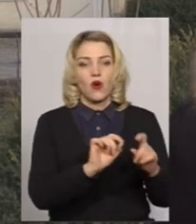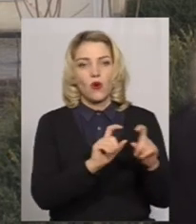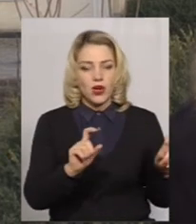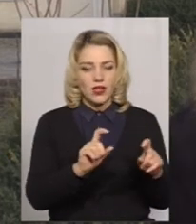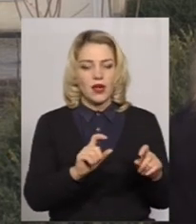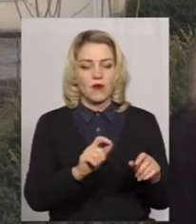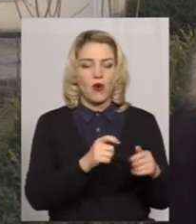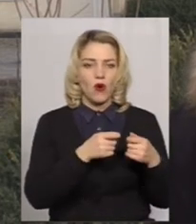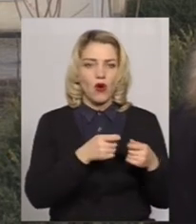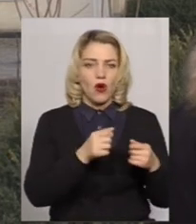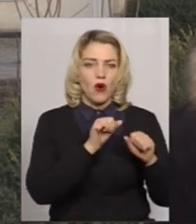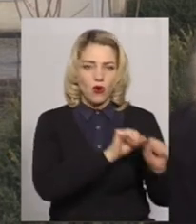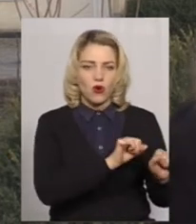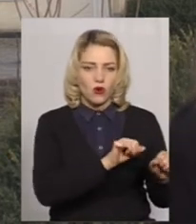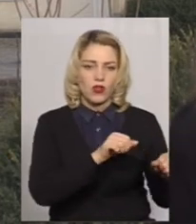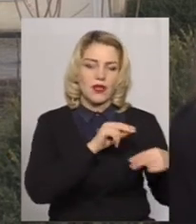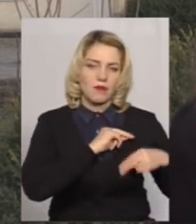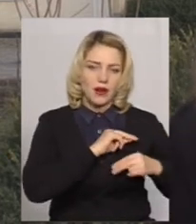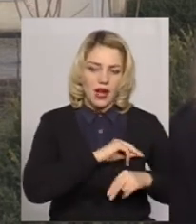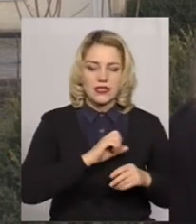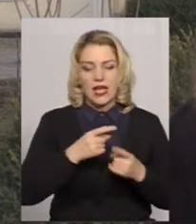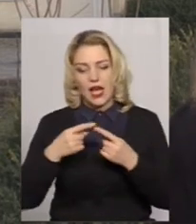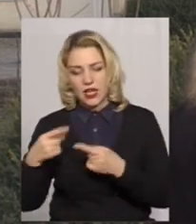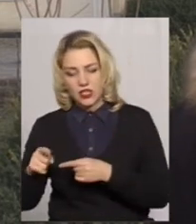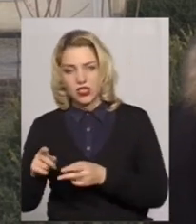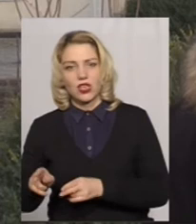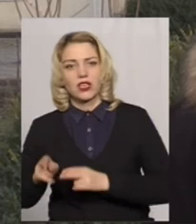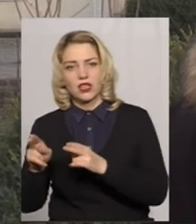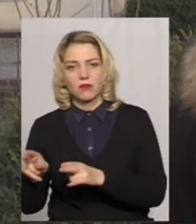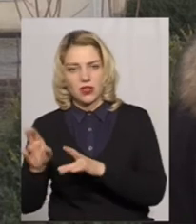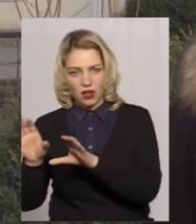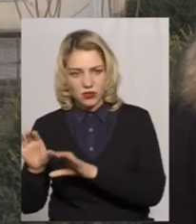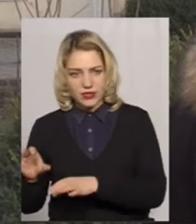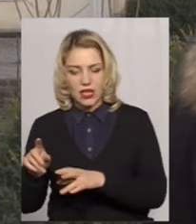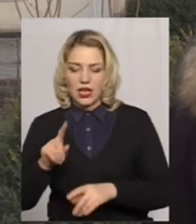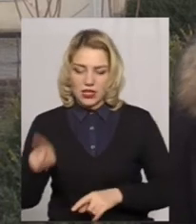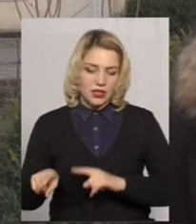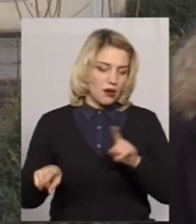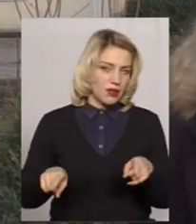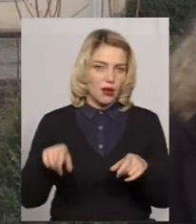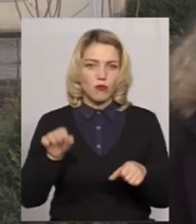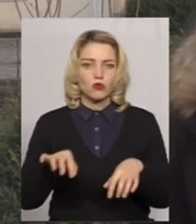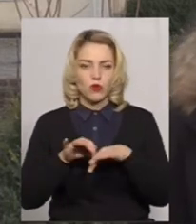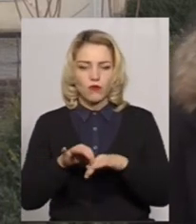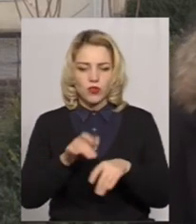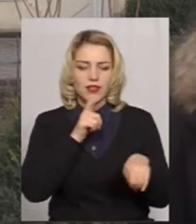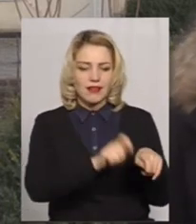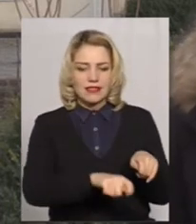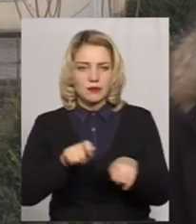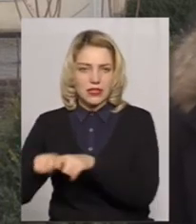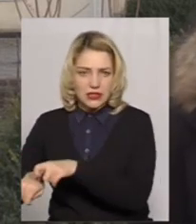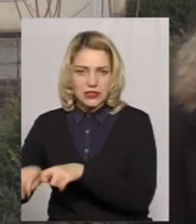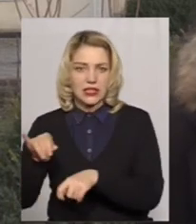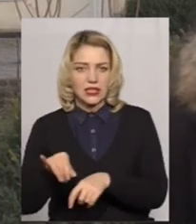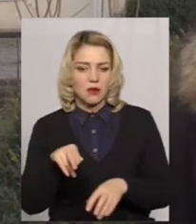праці, а інше йде в межах кримінально-процесуального законодавства. І там і там можуть проводитися експертизи і вже